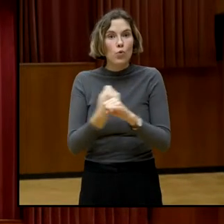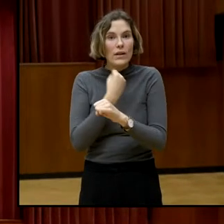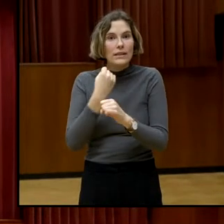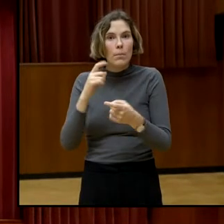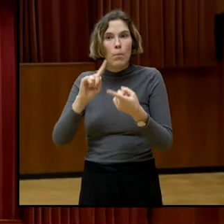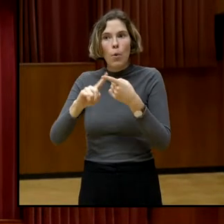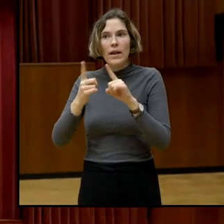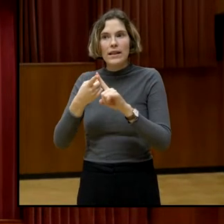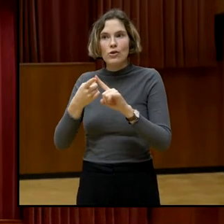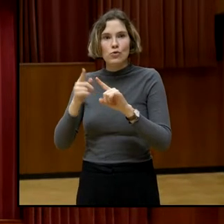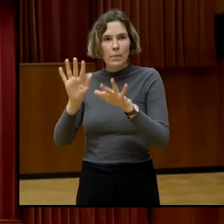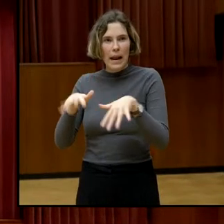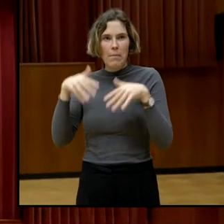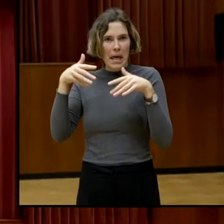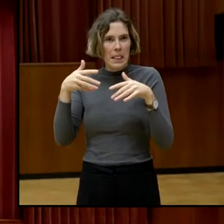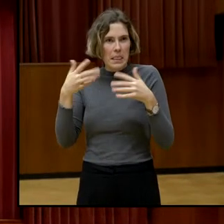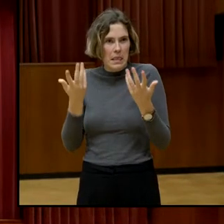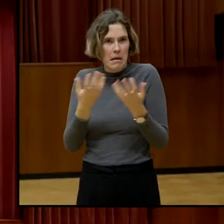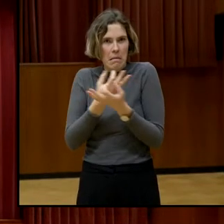erste.